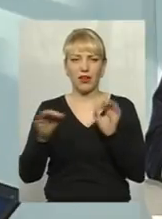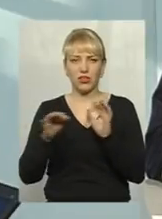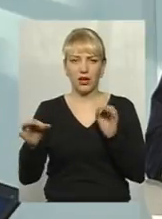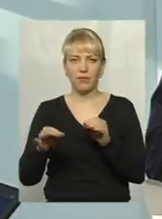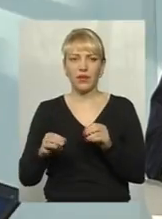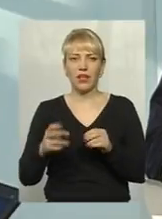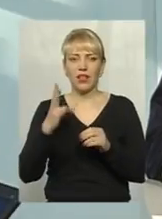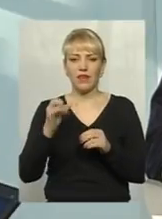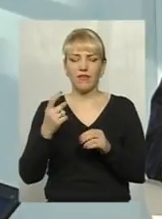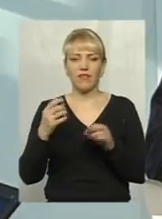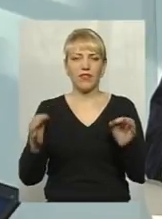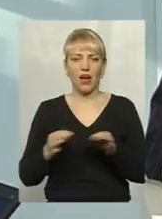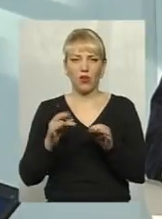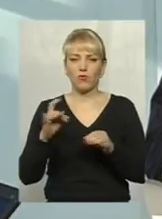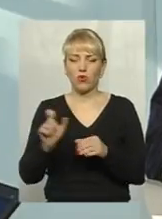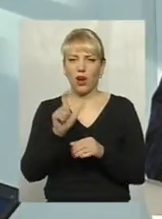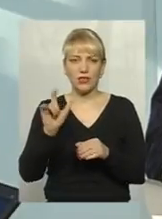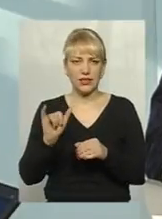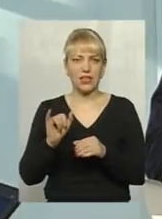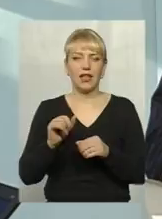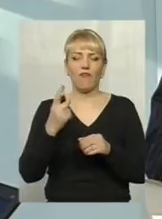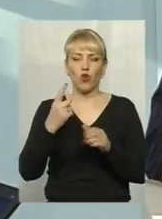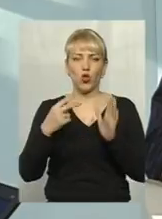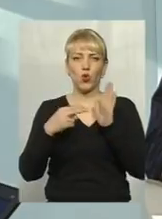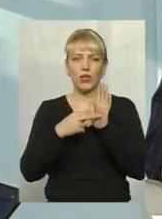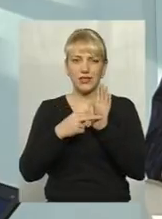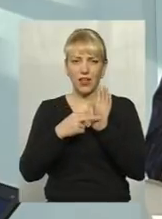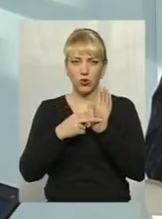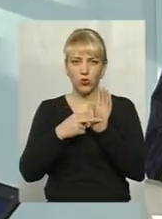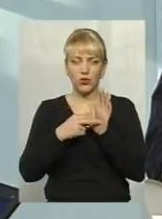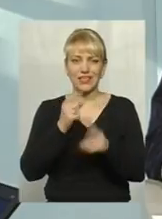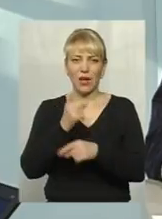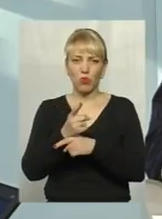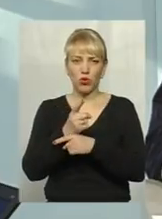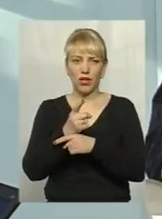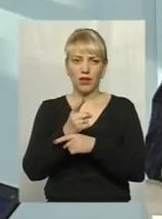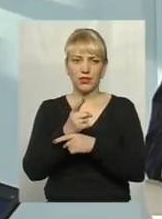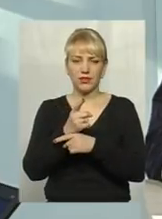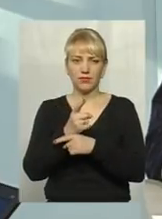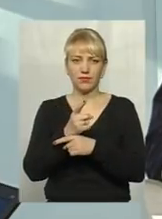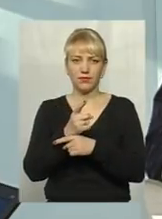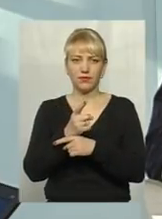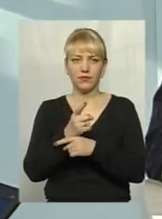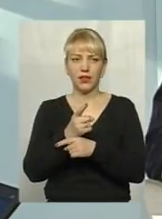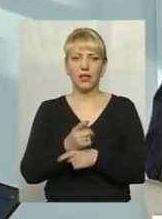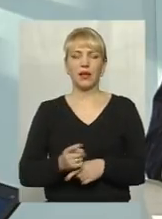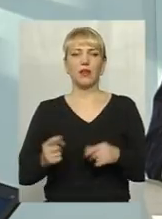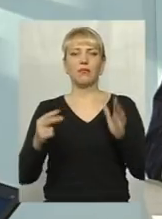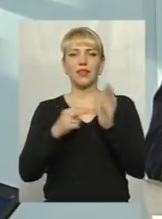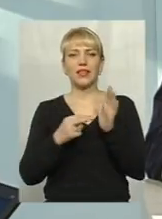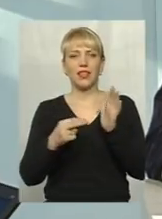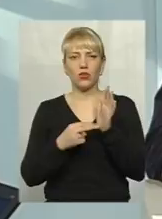в одну і ту саму розетку забороняється під'єднувати